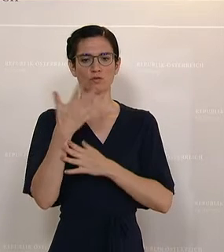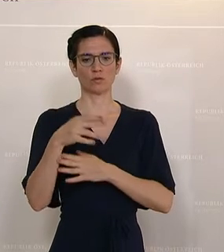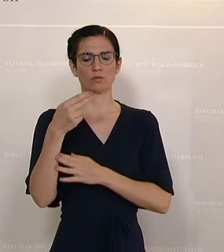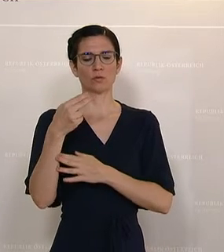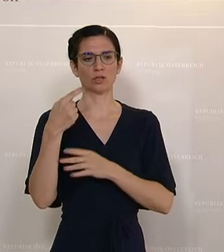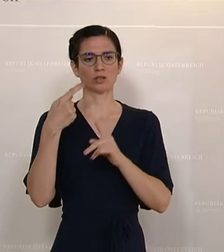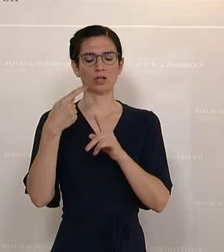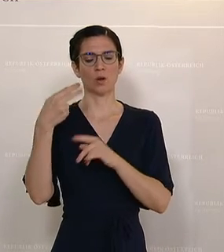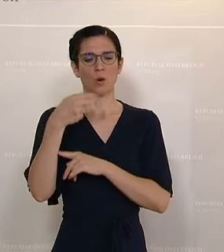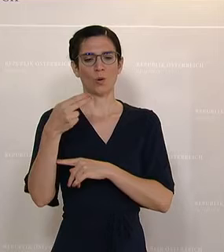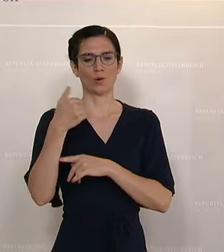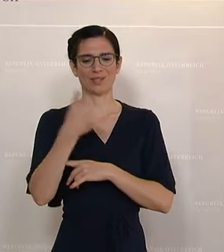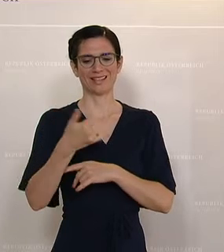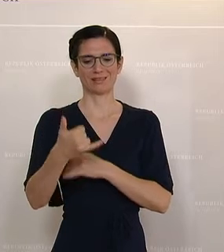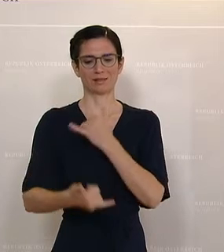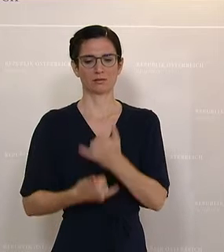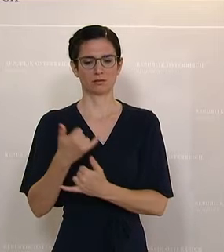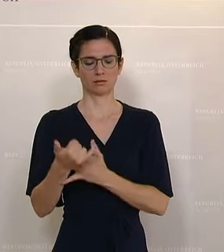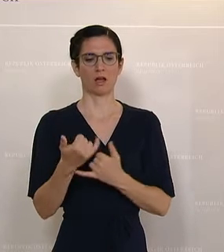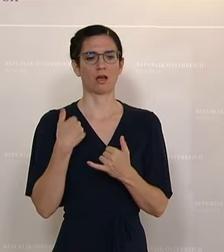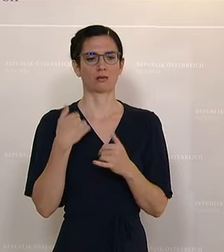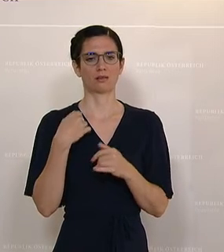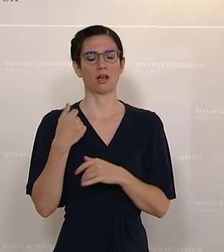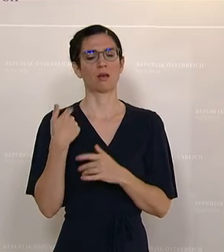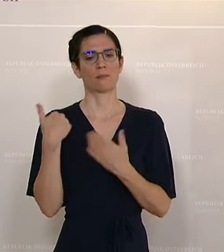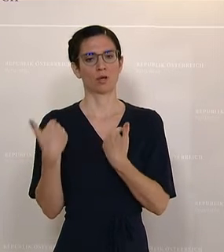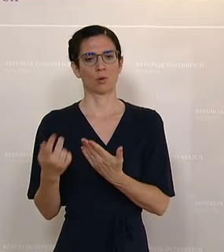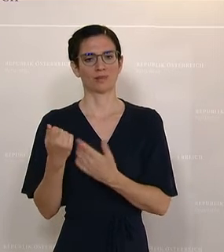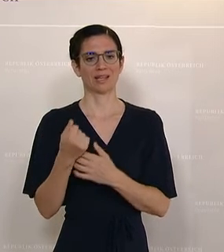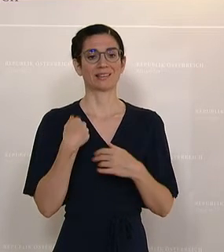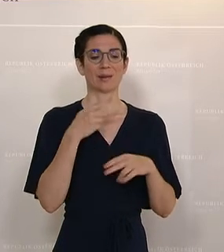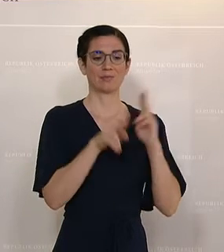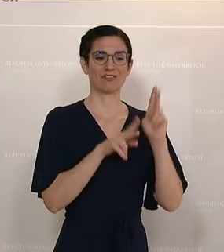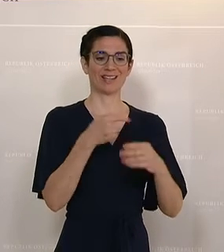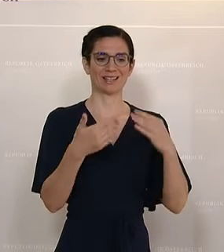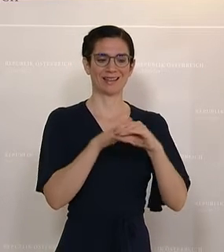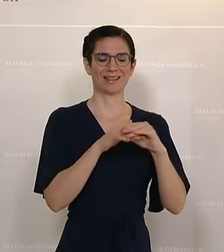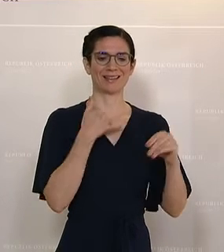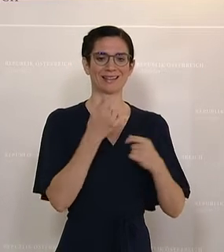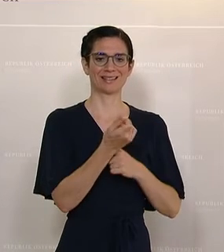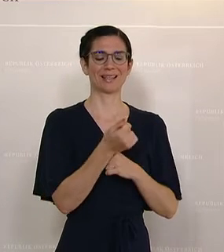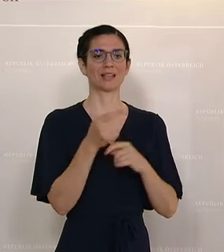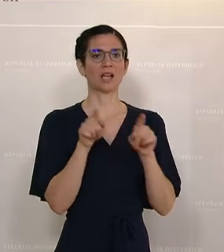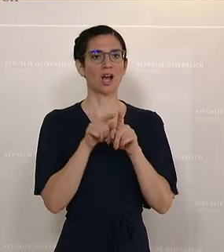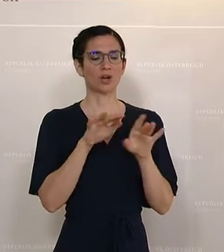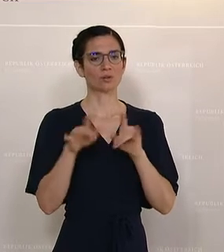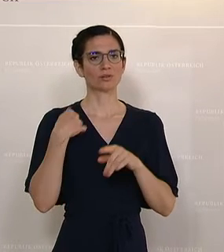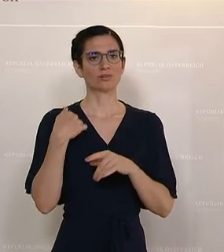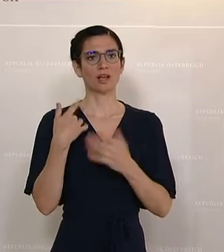Euro jährlich, die Verlängerung der Antragsfrist beim Pflegekarenzgeld, die Zuwendungen für die Inanspruchnahme von